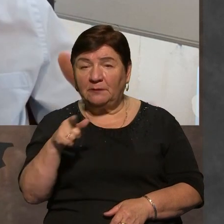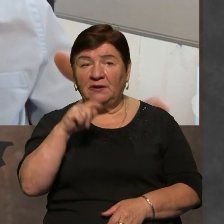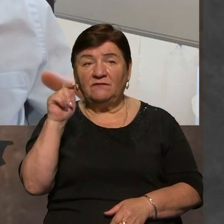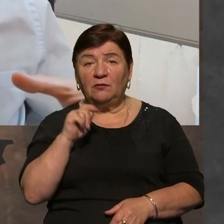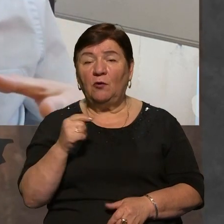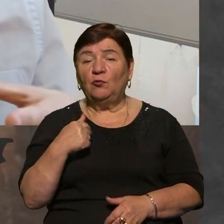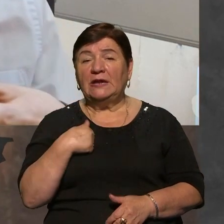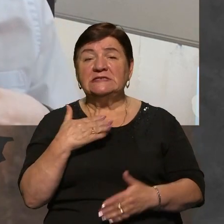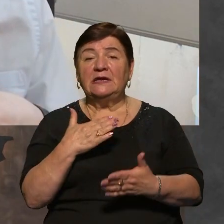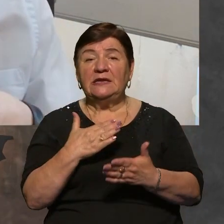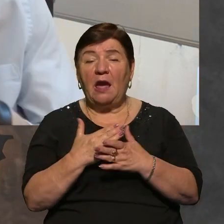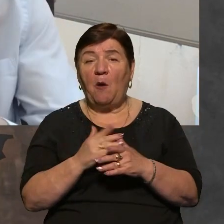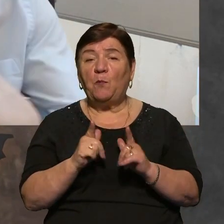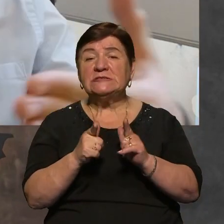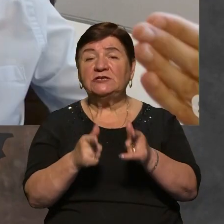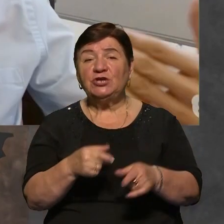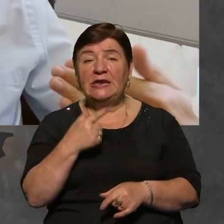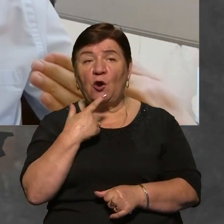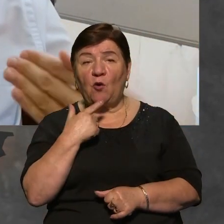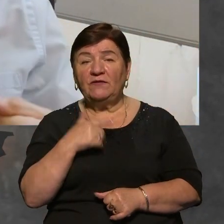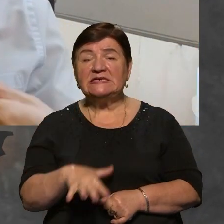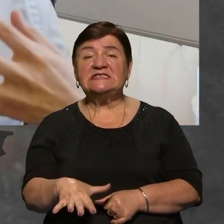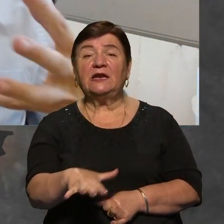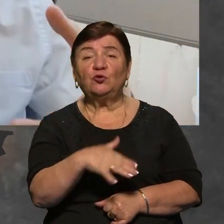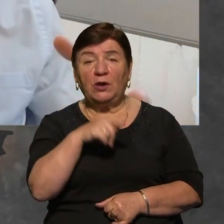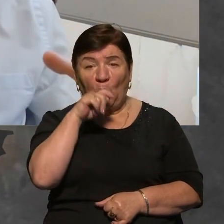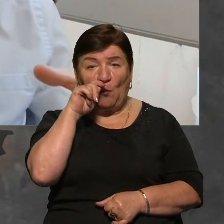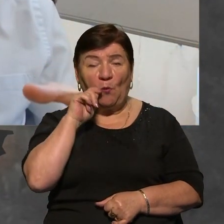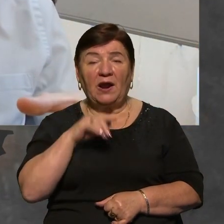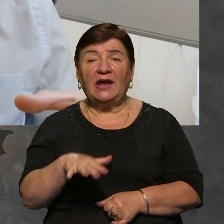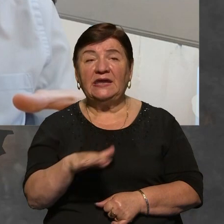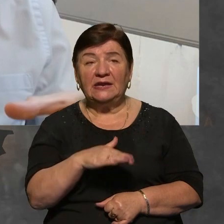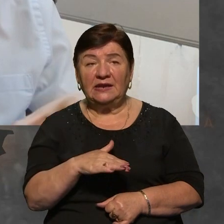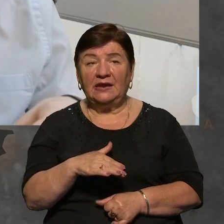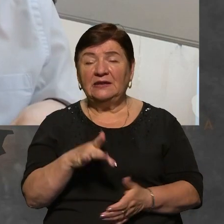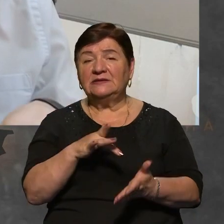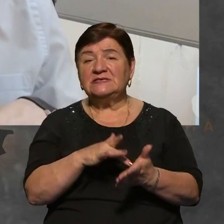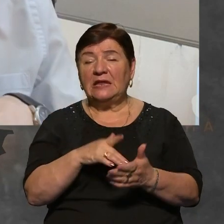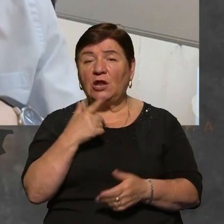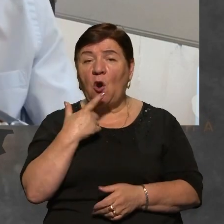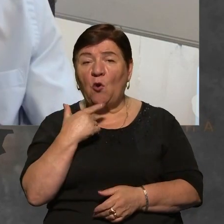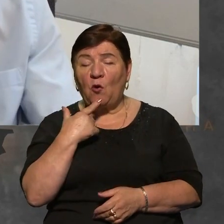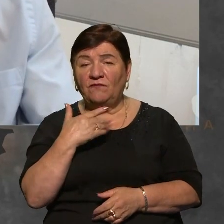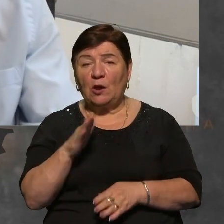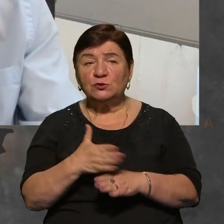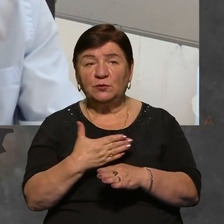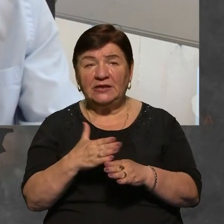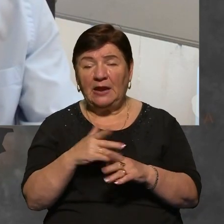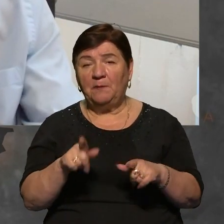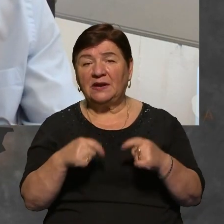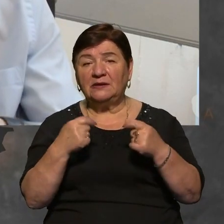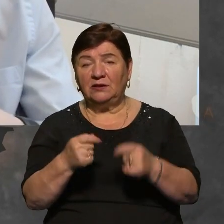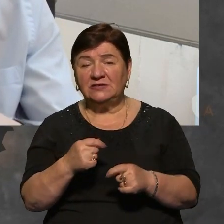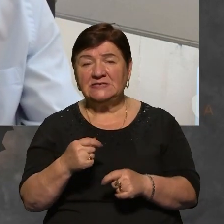відбувається постачання крові із території України, передові центри крові, далі розподіляється, передається на сторони